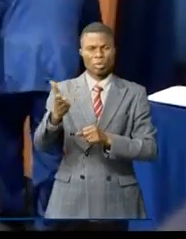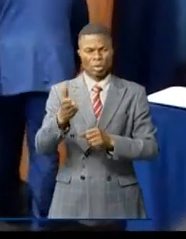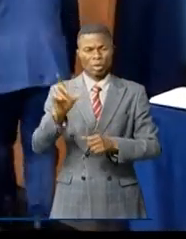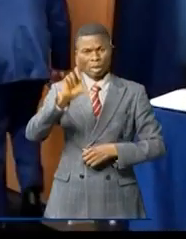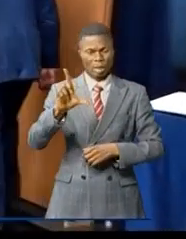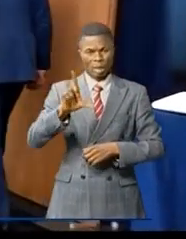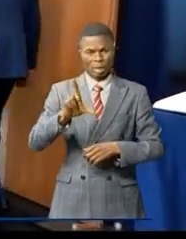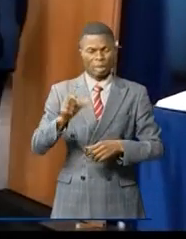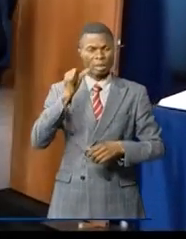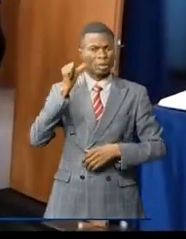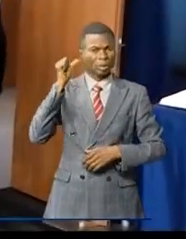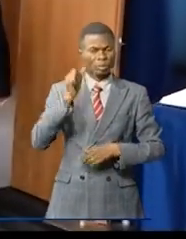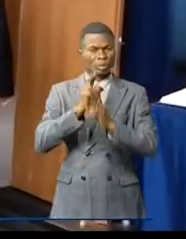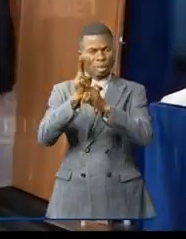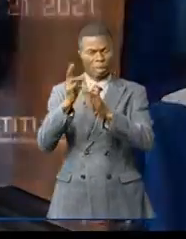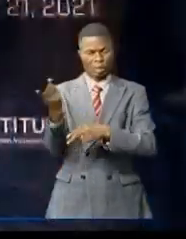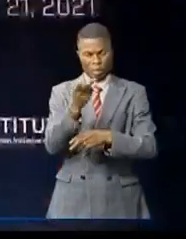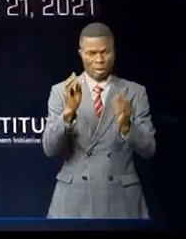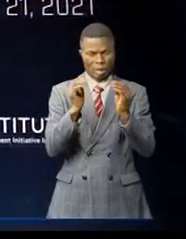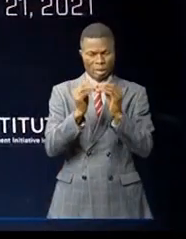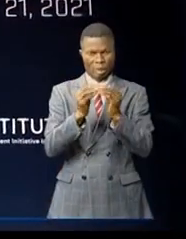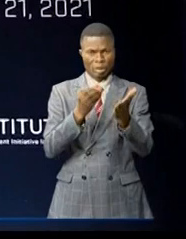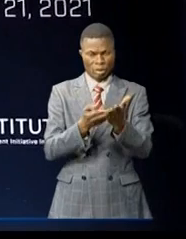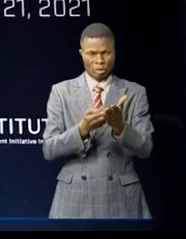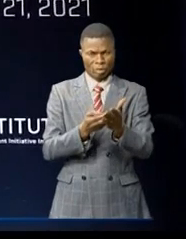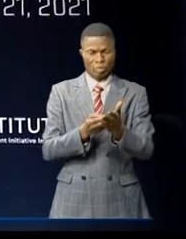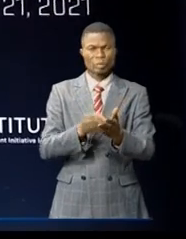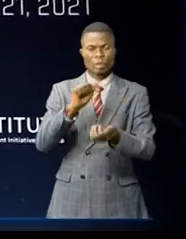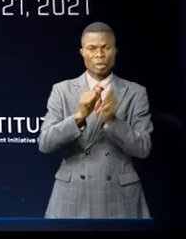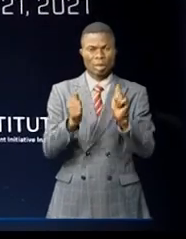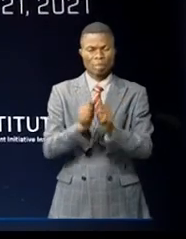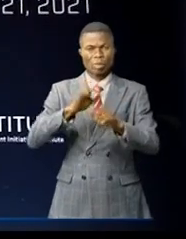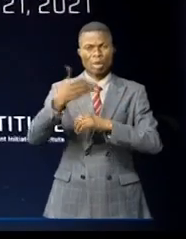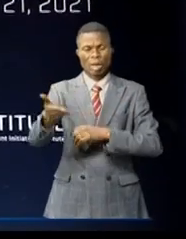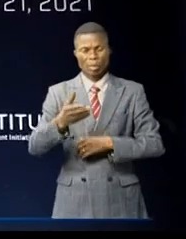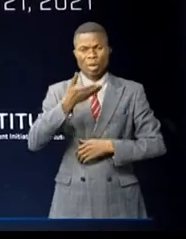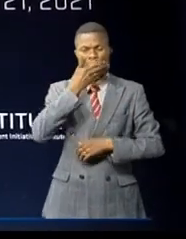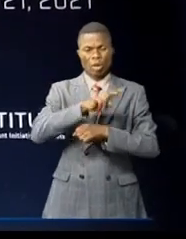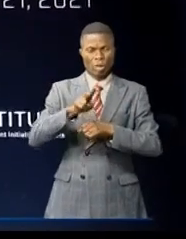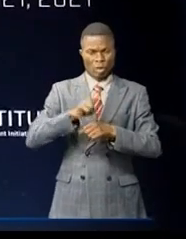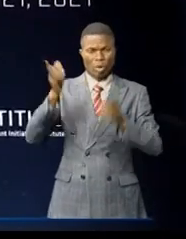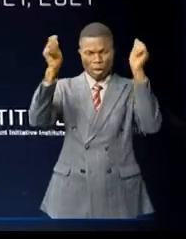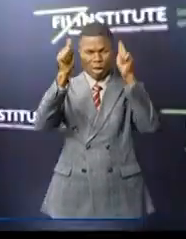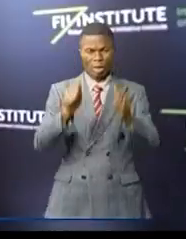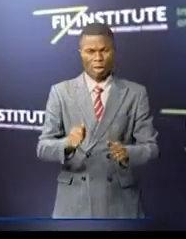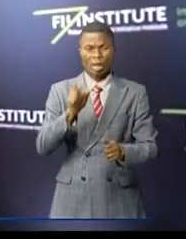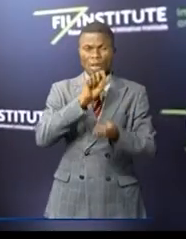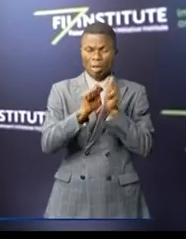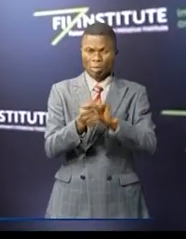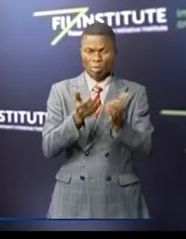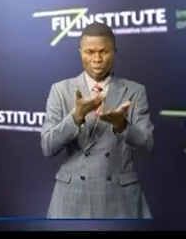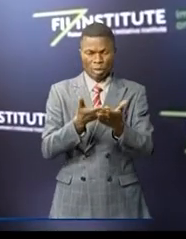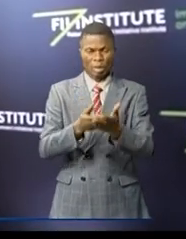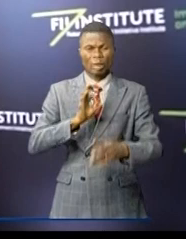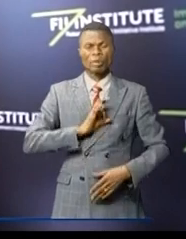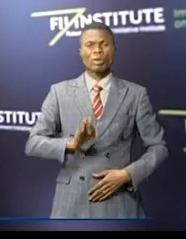lundi a indiqué le rapport de leur rencontre. La gestion de la crise post-Covid en Afrique, c'est également ce sujet auquel Félix